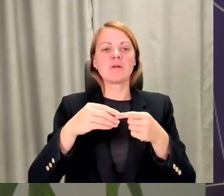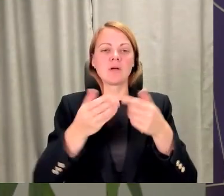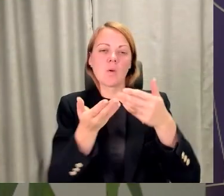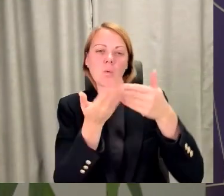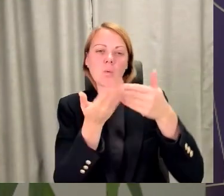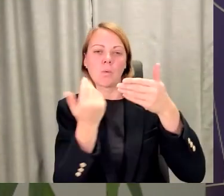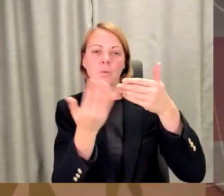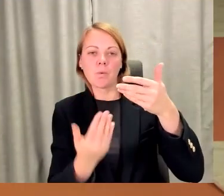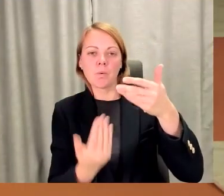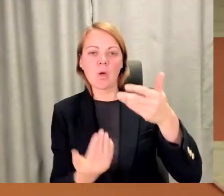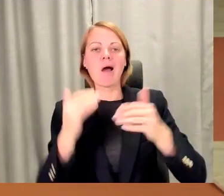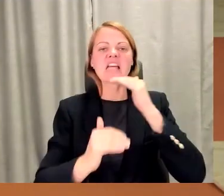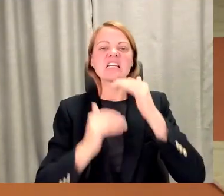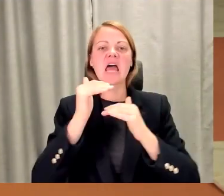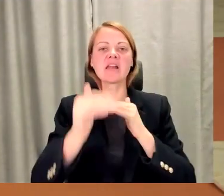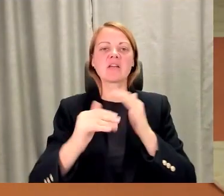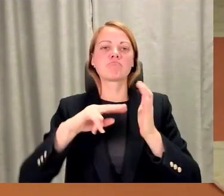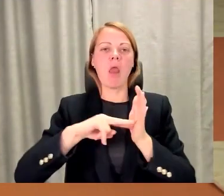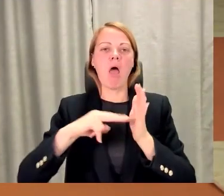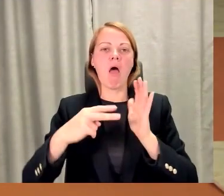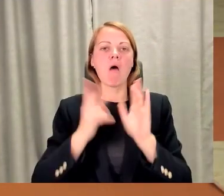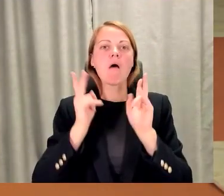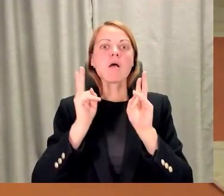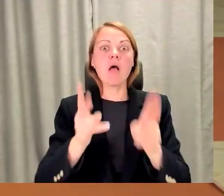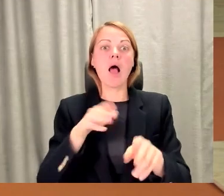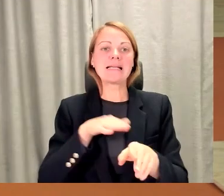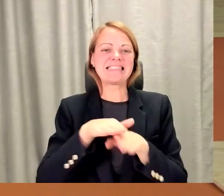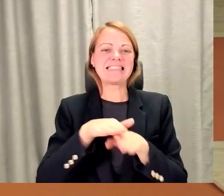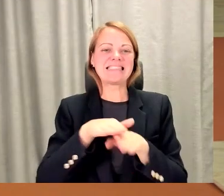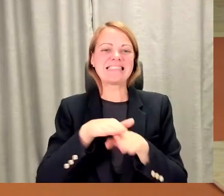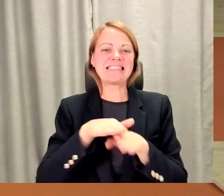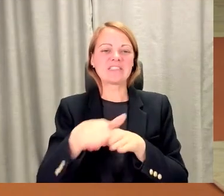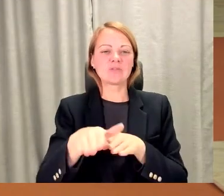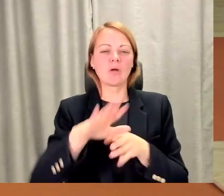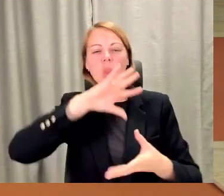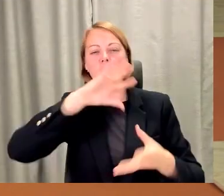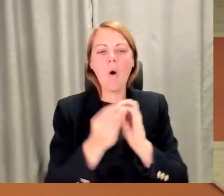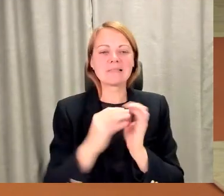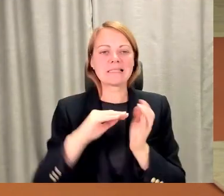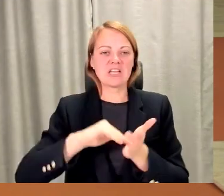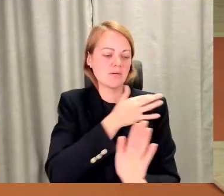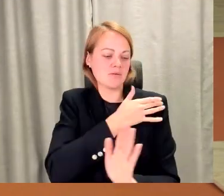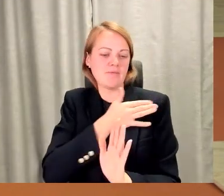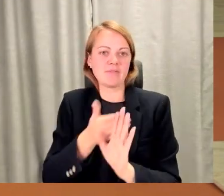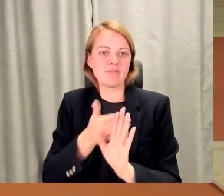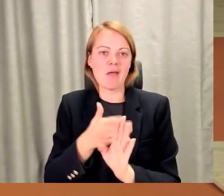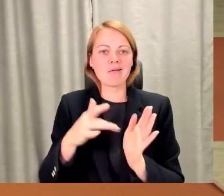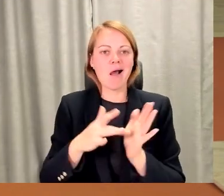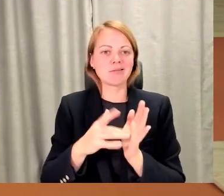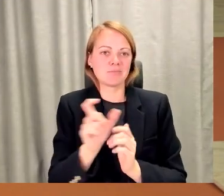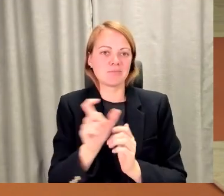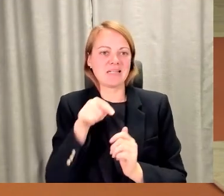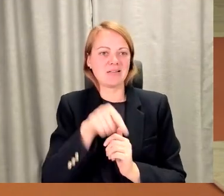īstenot, izejot no esošās situācijas, no esošās bagāžas, kas tam cilvēkam ir te mirklīgi. Cik procentu vēl cilvēks ir atnākuši par jums aiziet